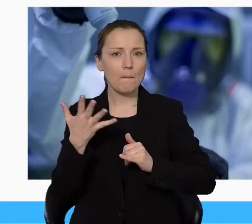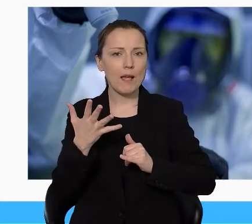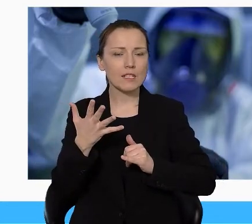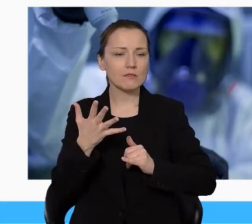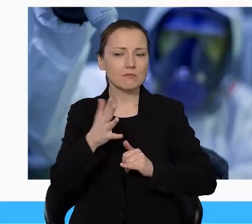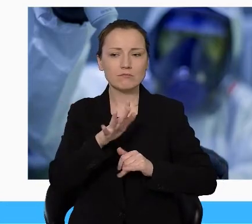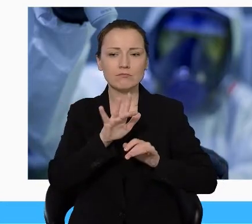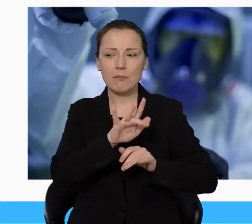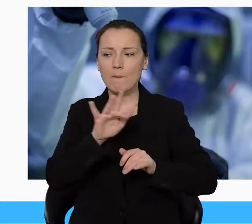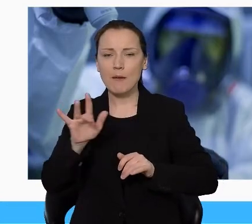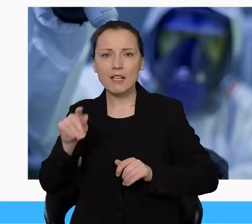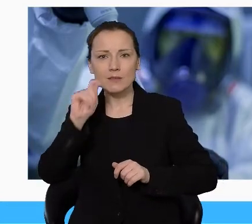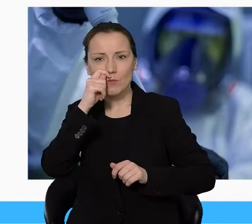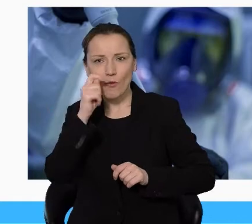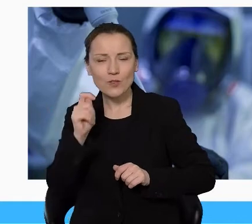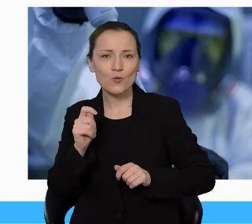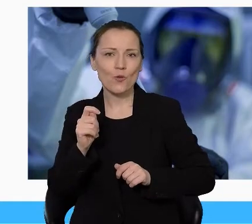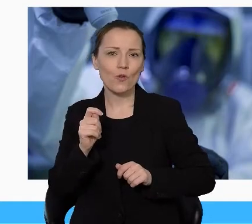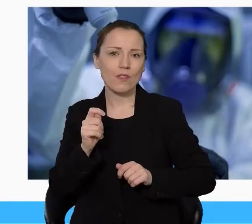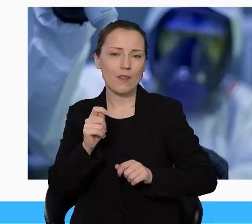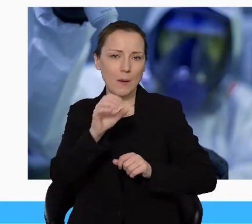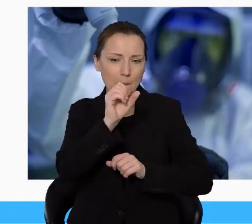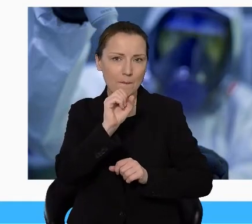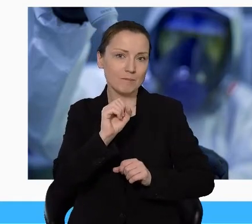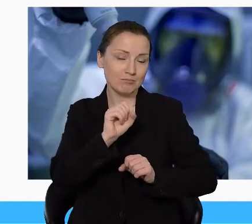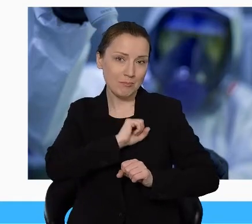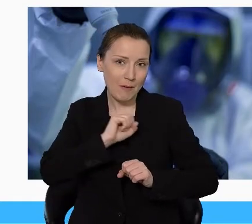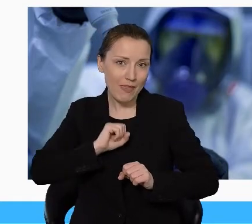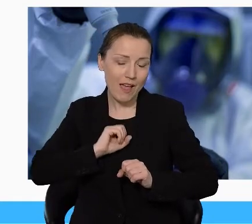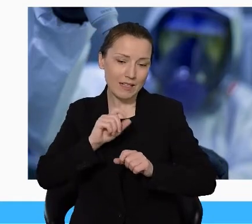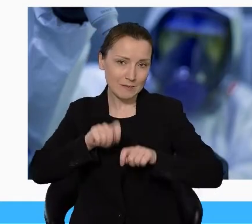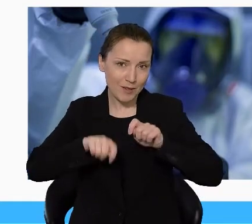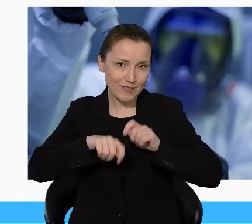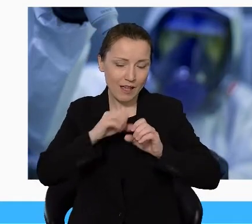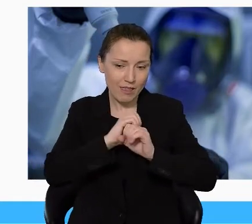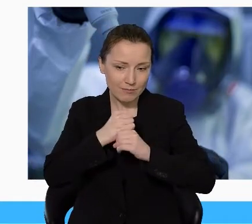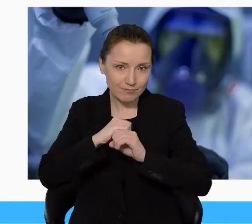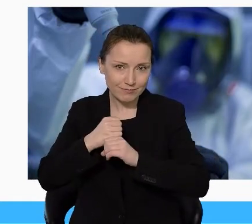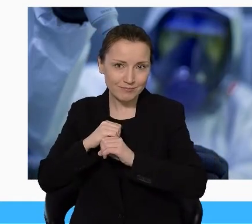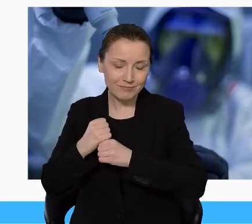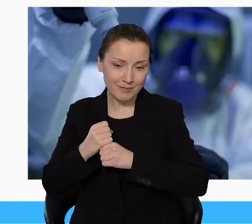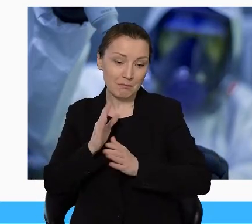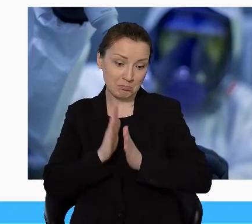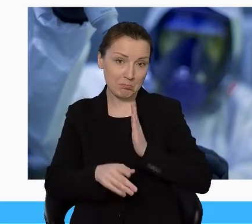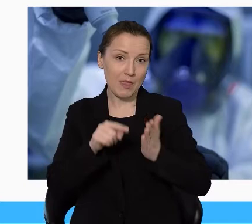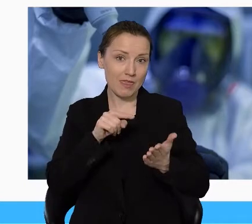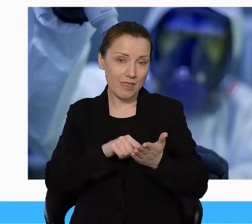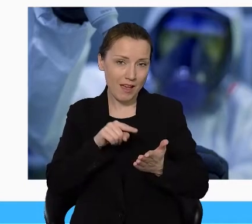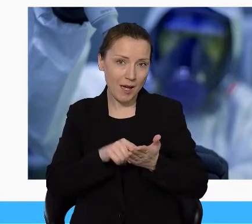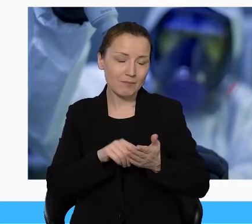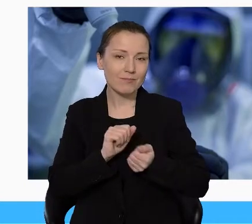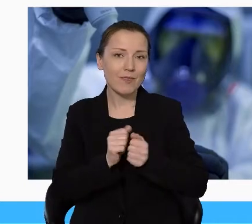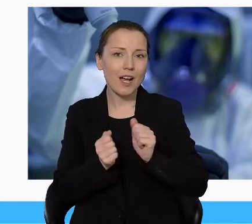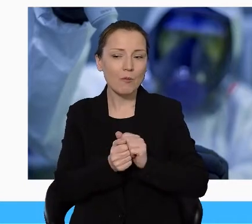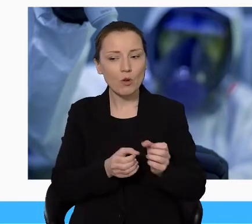pobrań. Badania są prowadzone bądź bezpośrednio przez podmioty, które pobierają wymazy, bądź